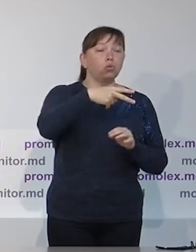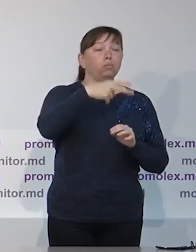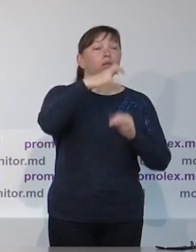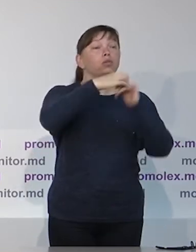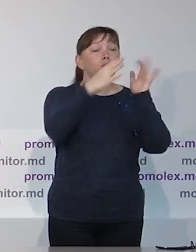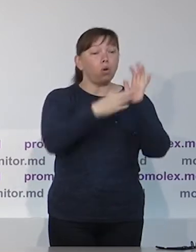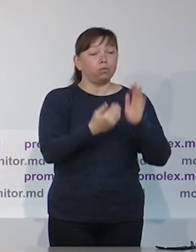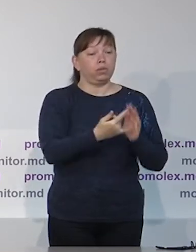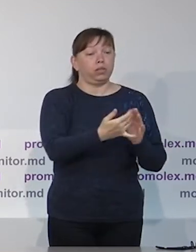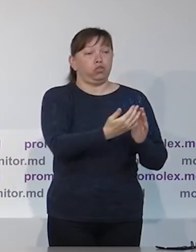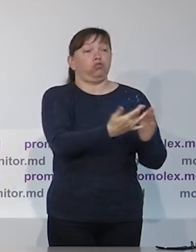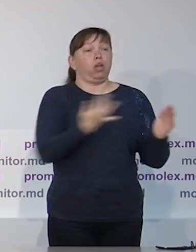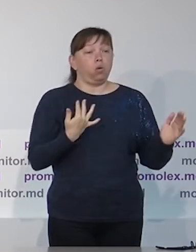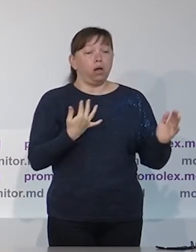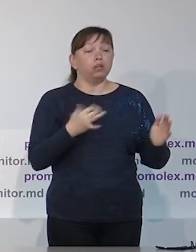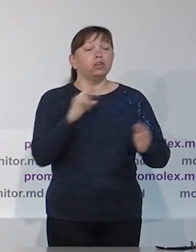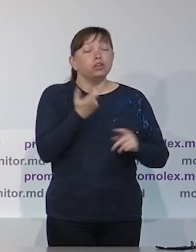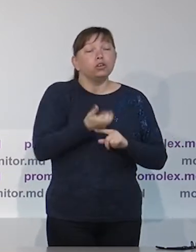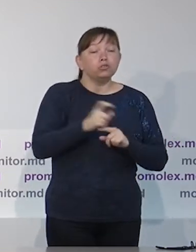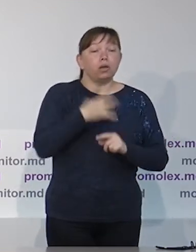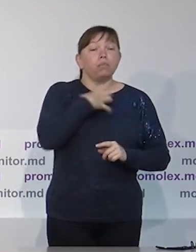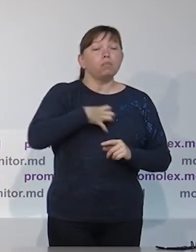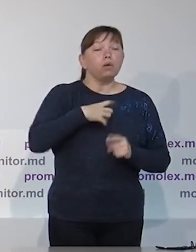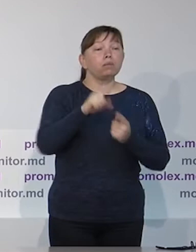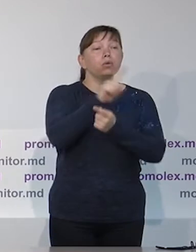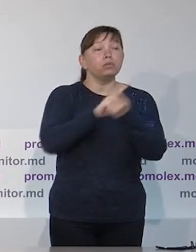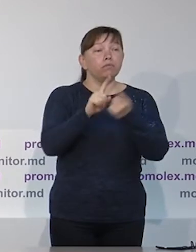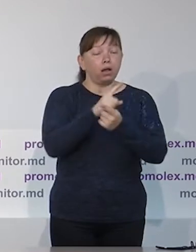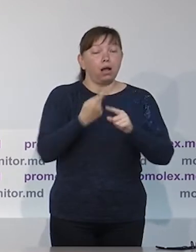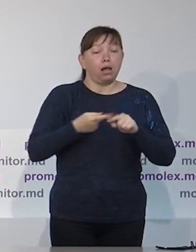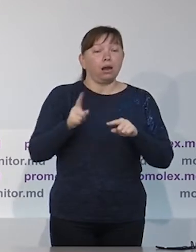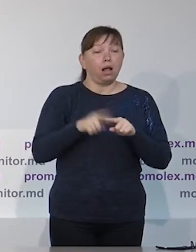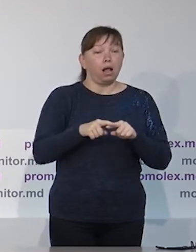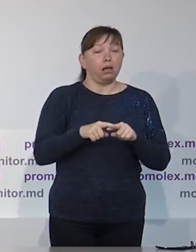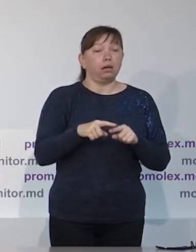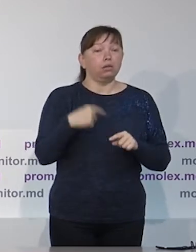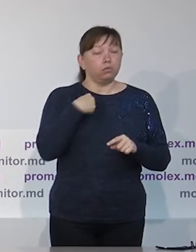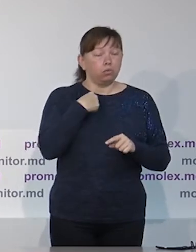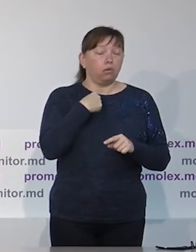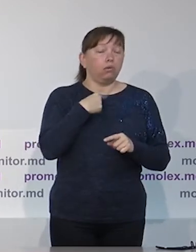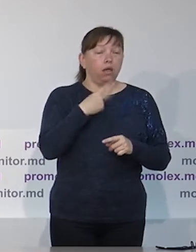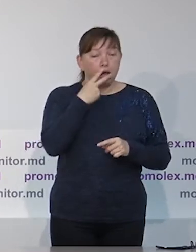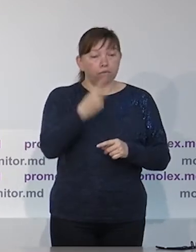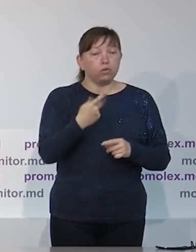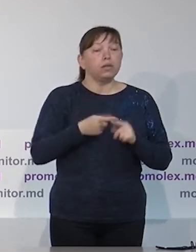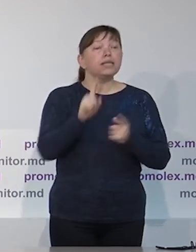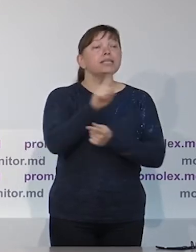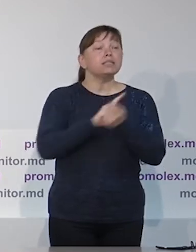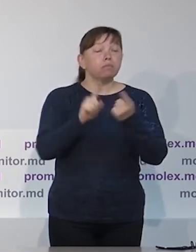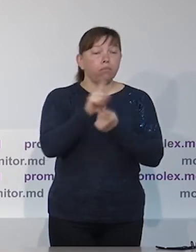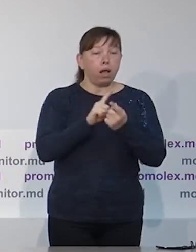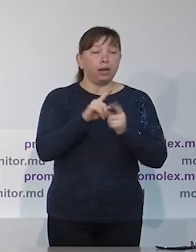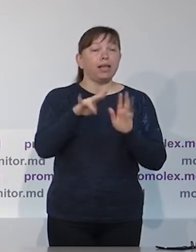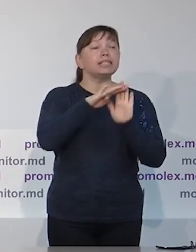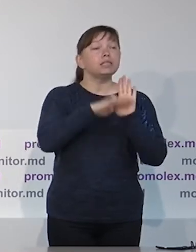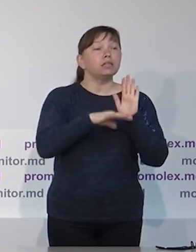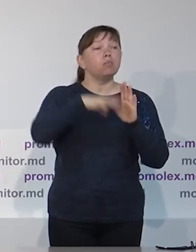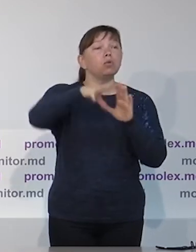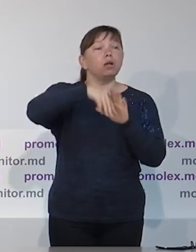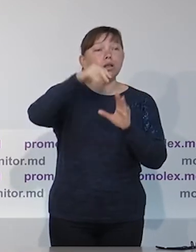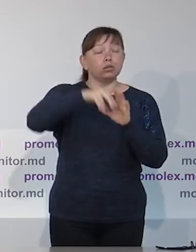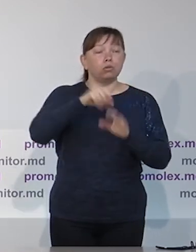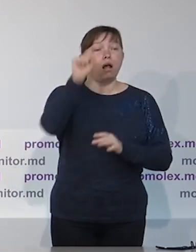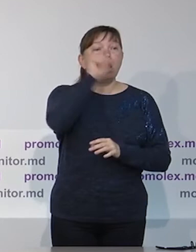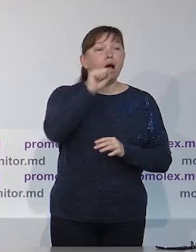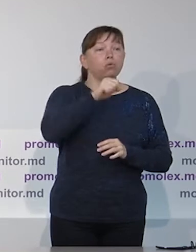в первую очередь обратить внимание на те изменения, которые были произведены с 19-го года в законодательстве.